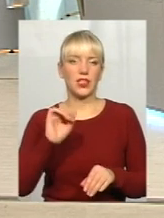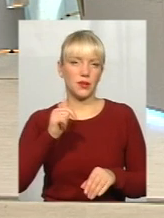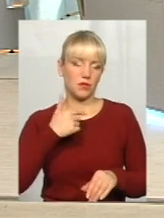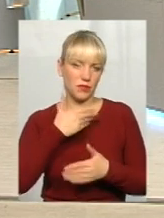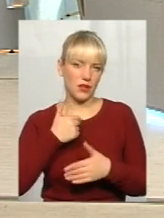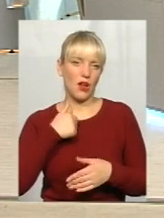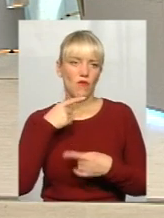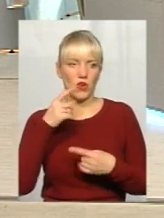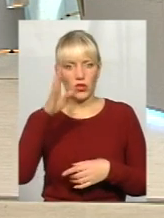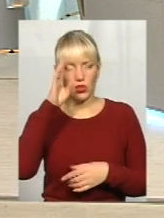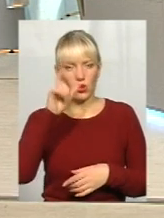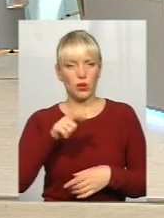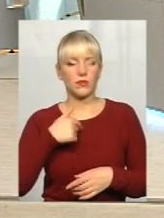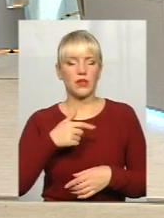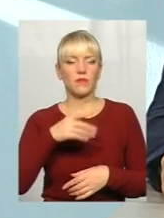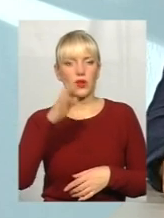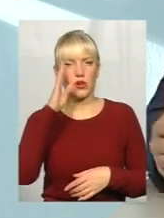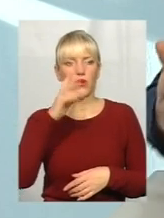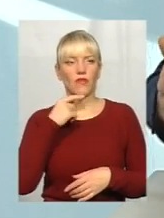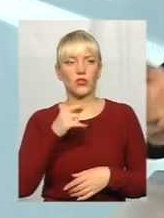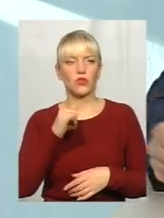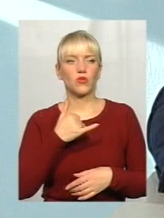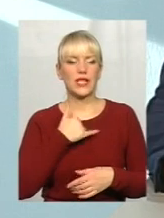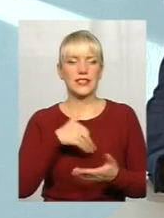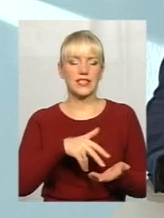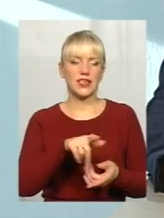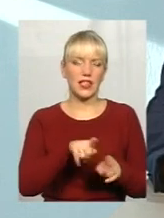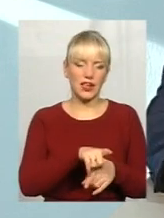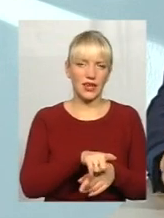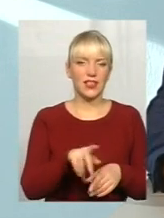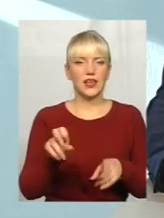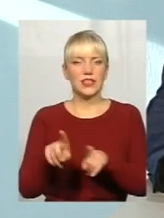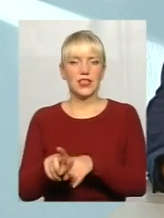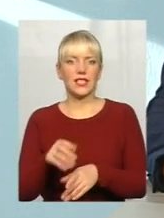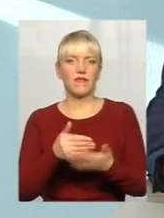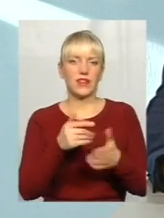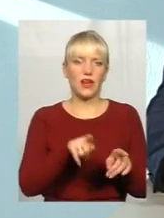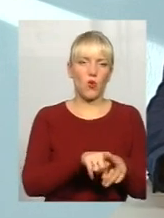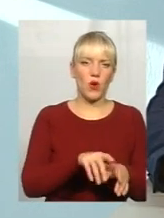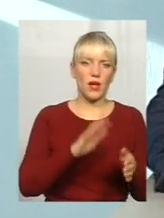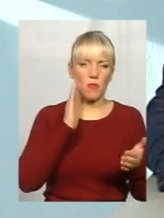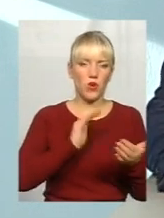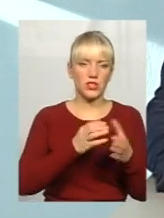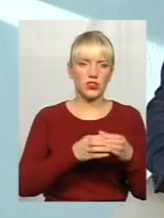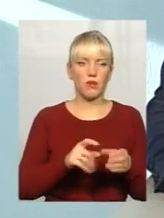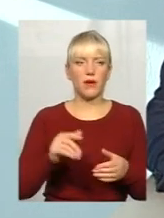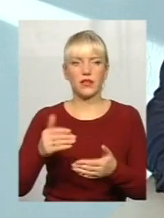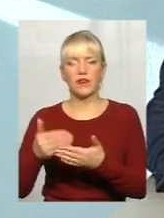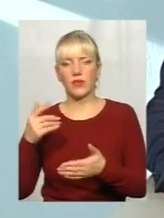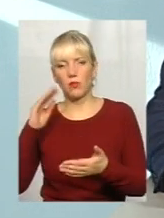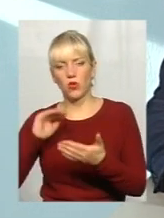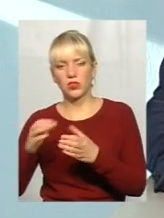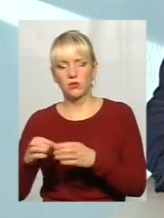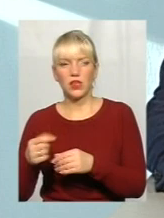хлопцем, нам в селі сказали, ну, хто б від вас йде. І от кажуть, от йде той там від такої вже партії, а той від такої то партії. Я під'їжджаю до чоловіка,